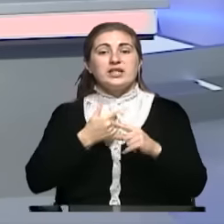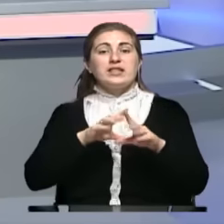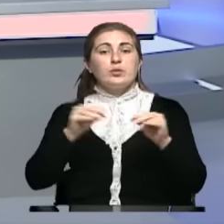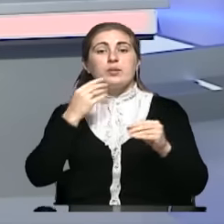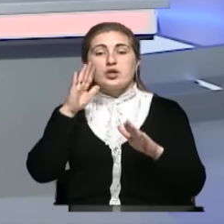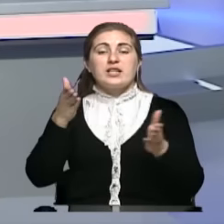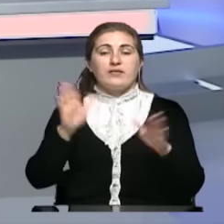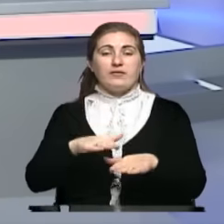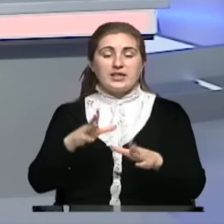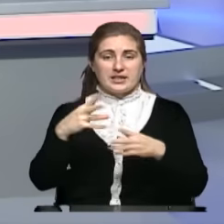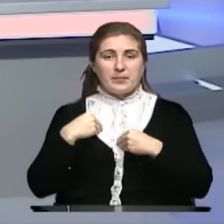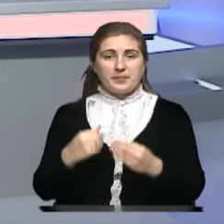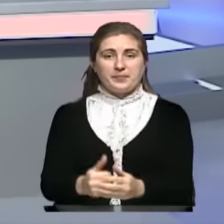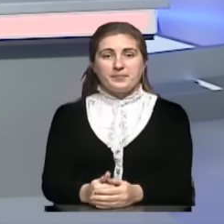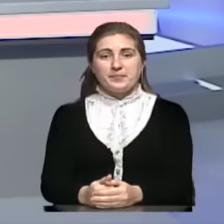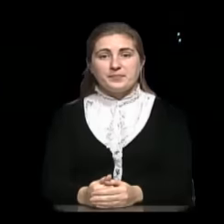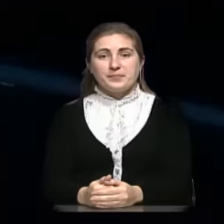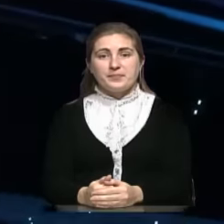этом все, но мы не прощаемся. Оставайтесь с нами.